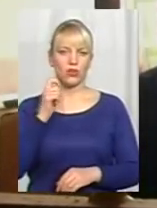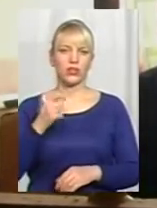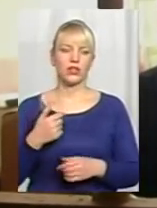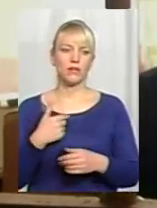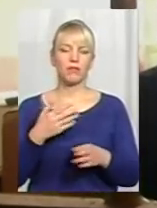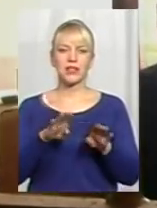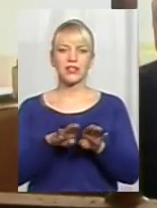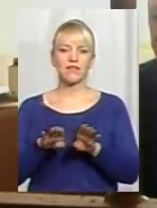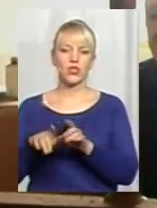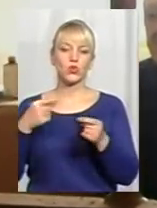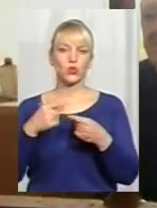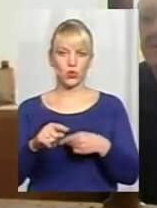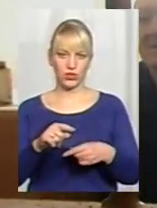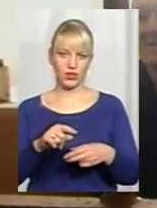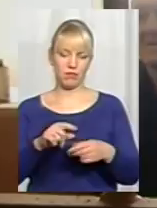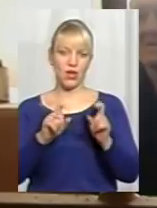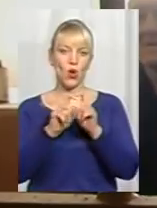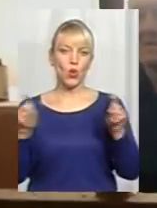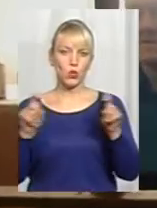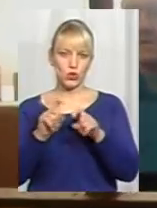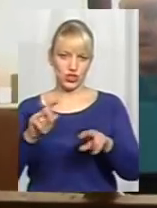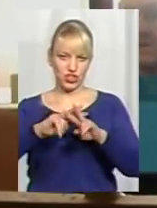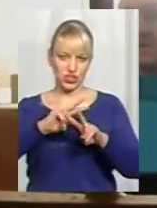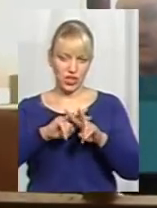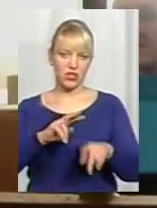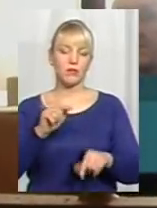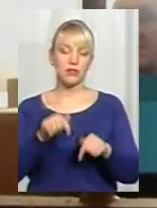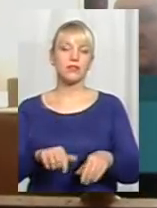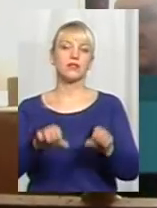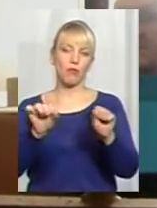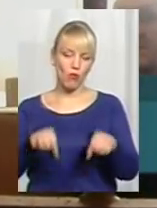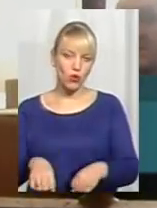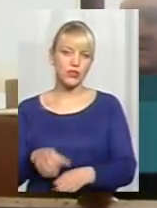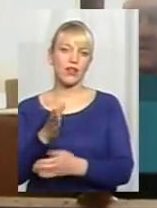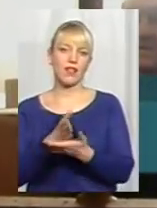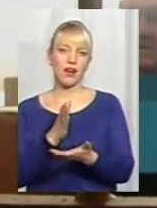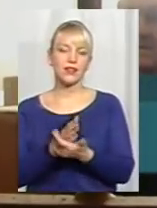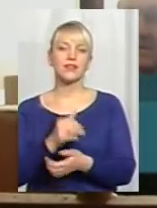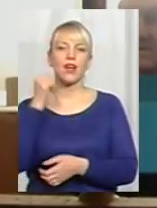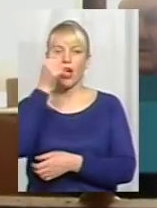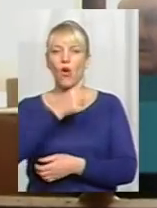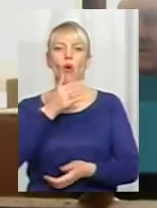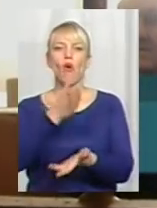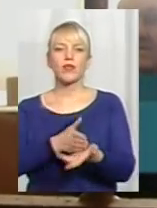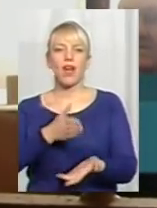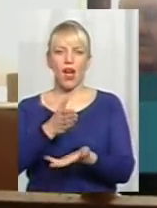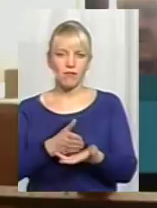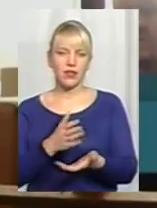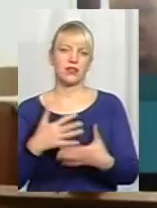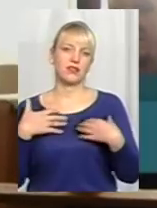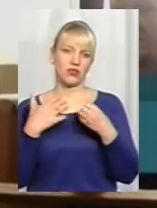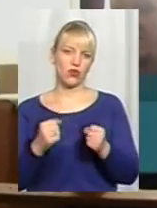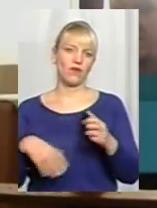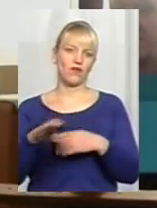іншими учрежденнями, то тут можна знаходитися роками і з здоров'ям буде все